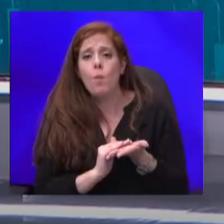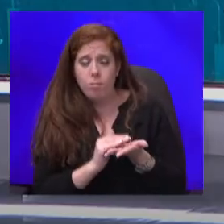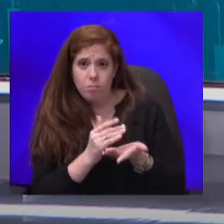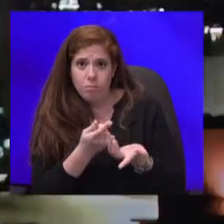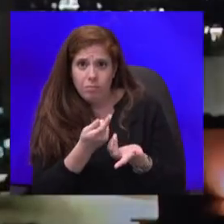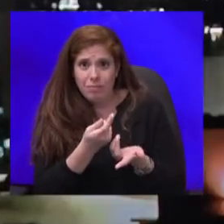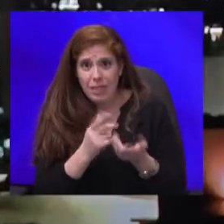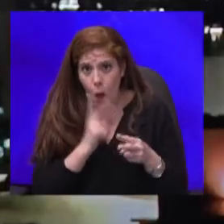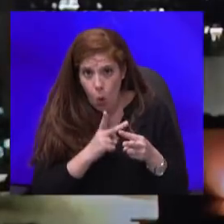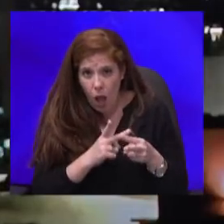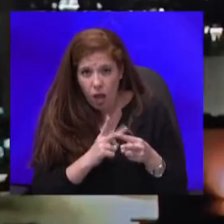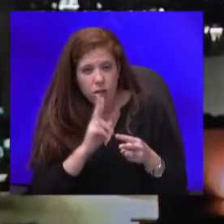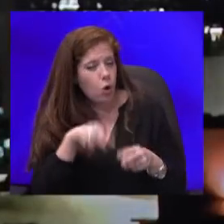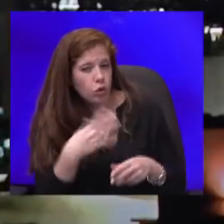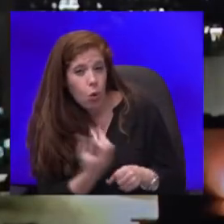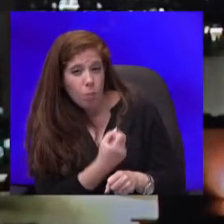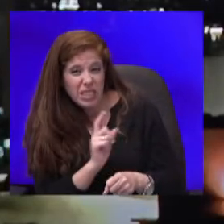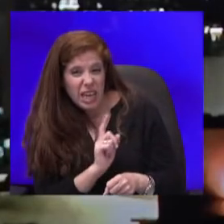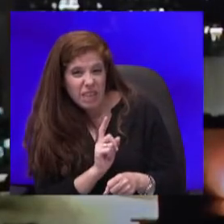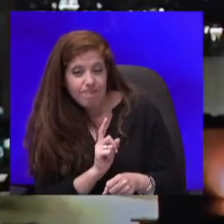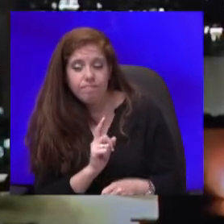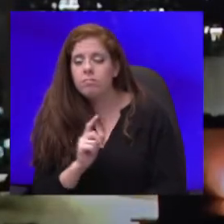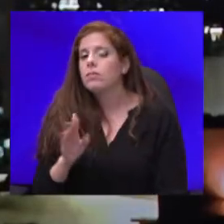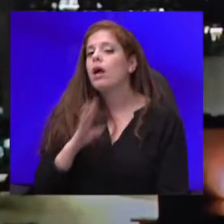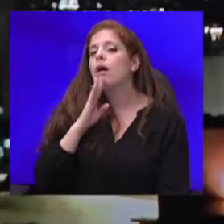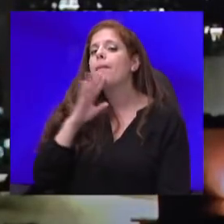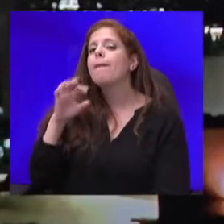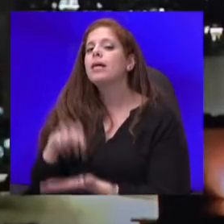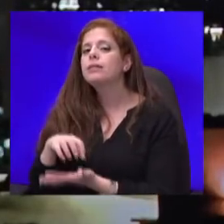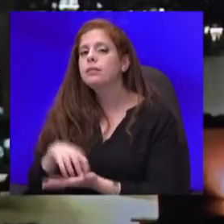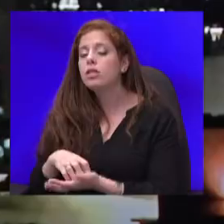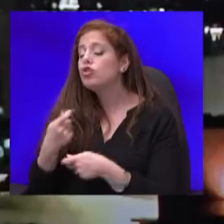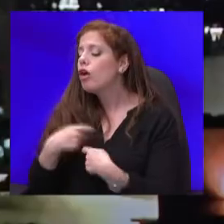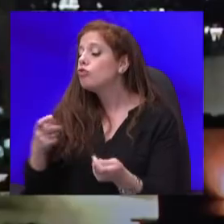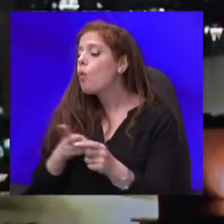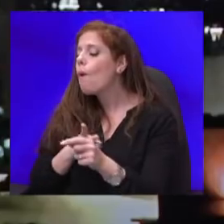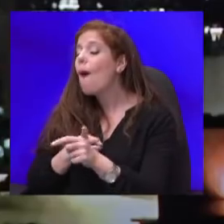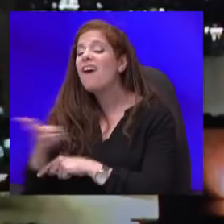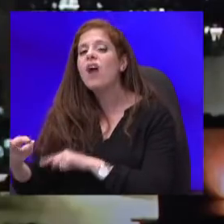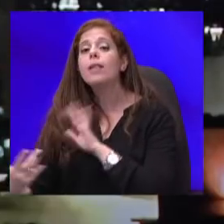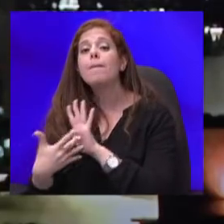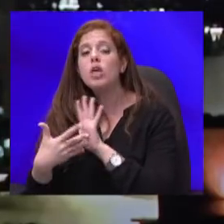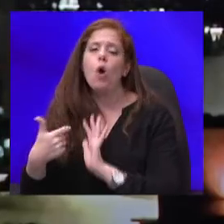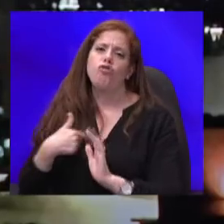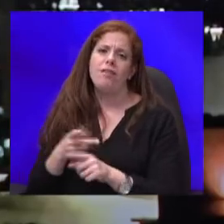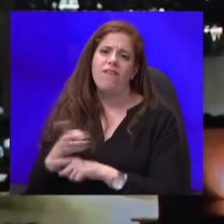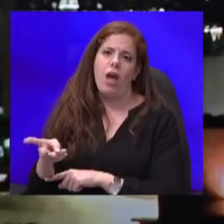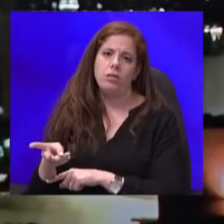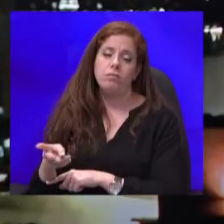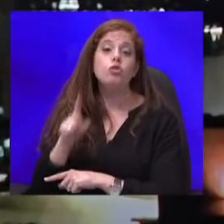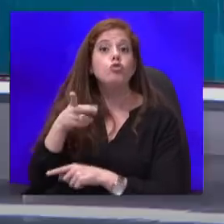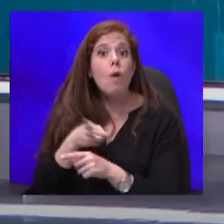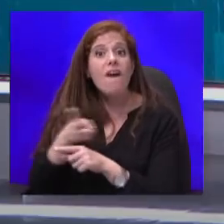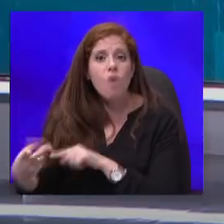הבעיה שהמרכזית, שהשוק לא עבר את הביקורת שאני עברתי, ושהוא יעבור הוא יבדוק את עצמו. אני אומר,